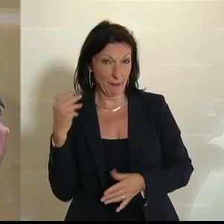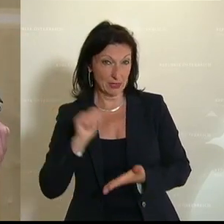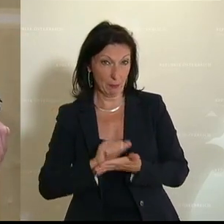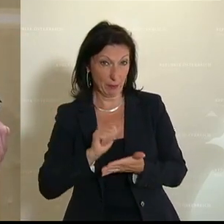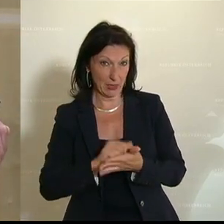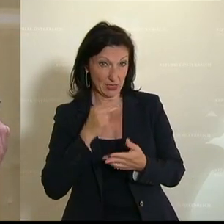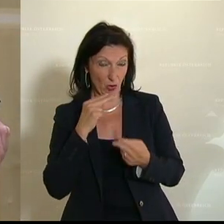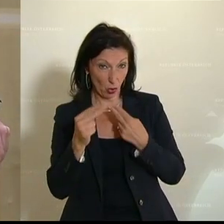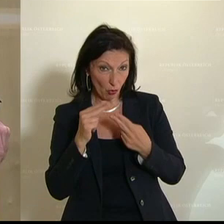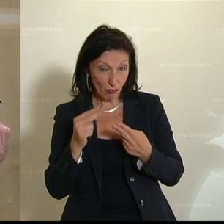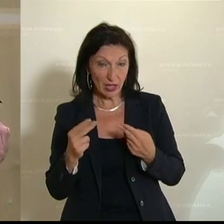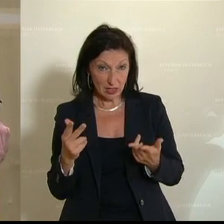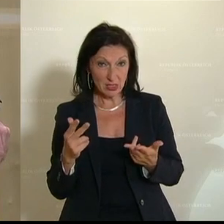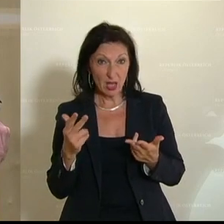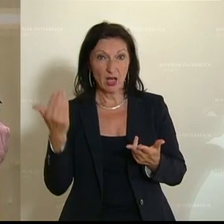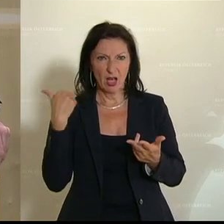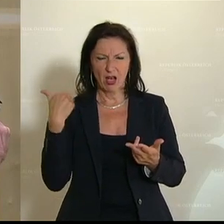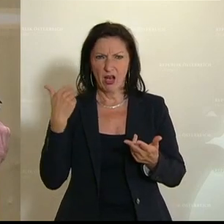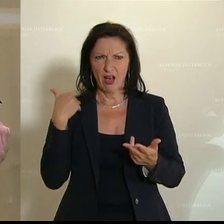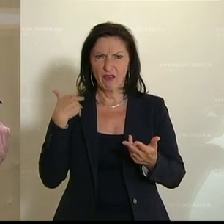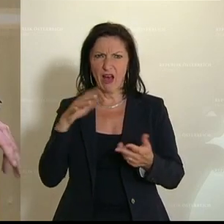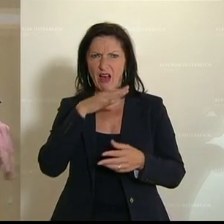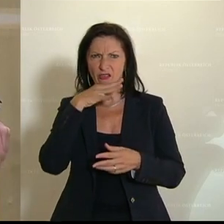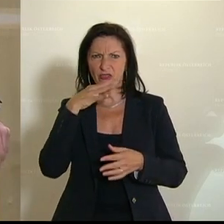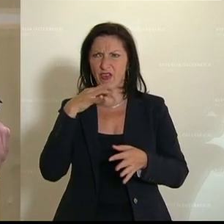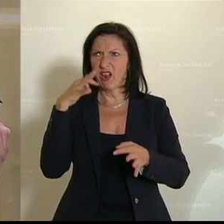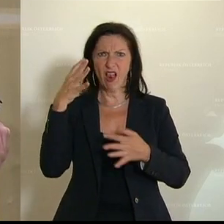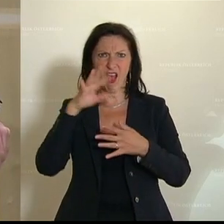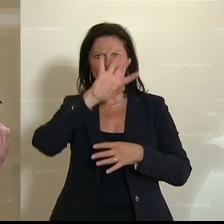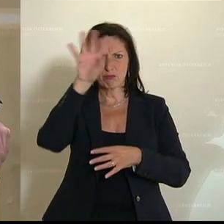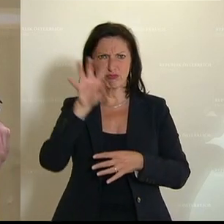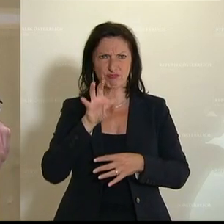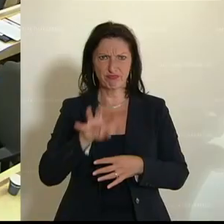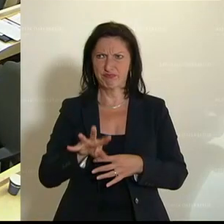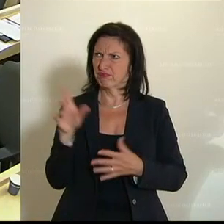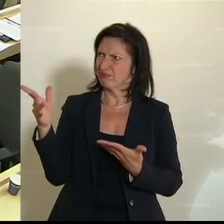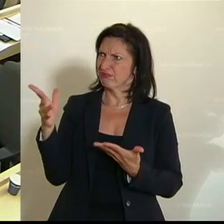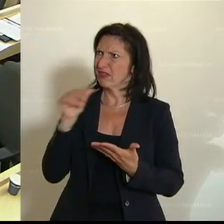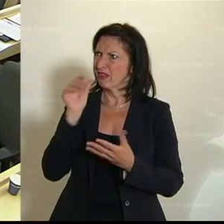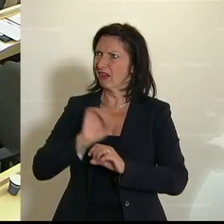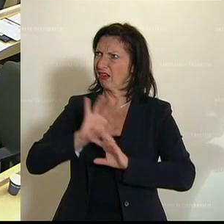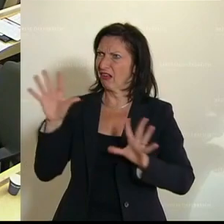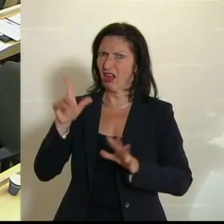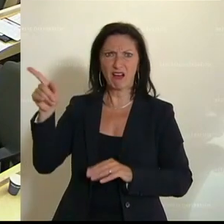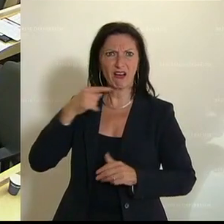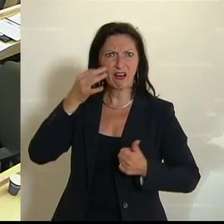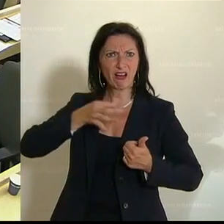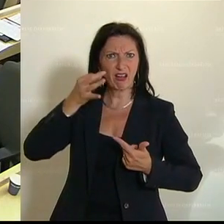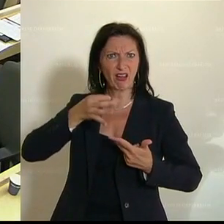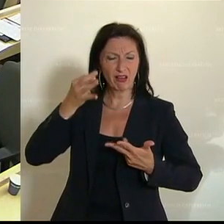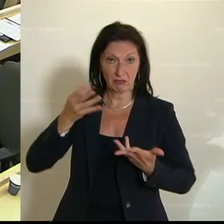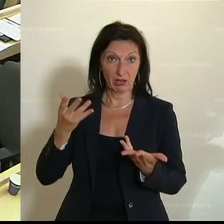Fragen aufgeworfen als Antworten gegeben. Uns war es wichtig, die